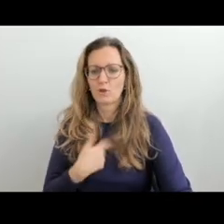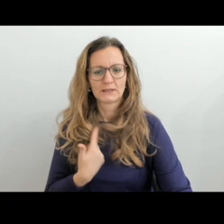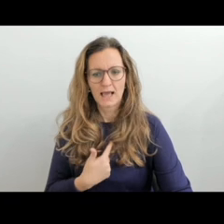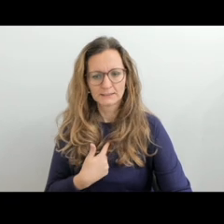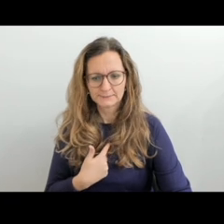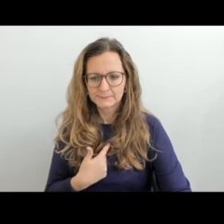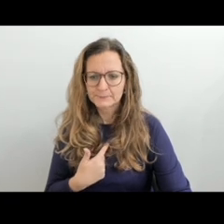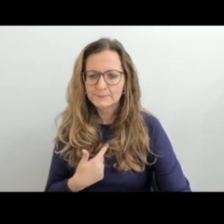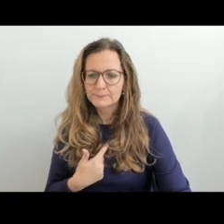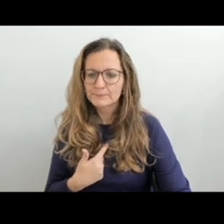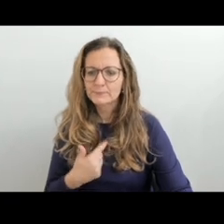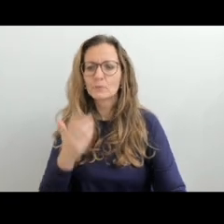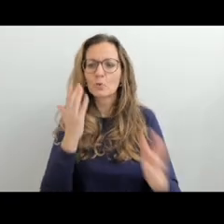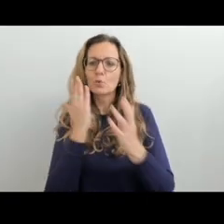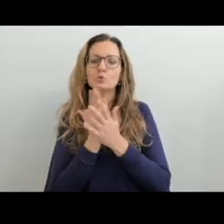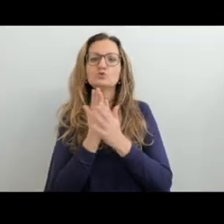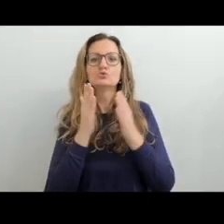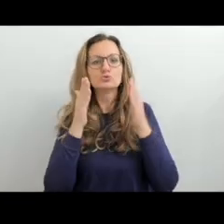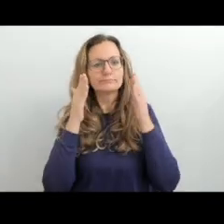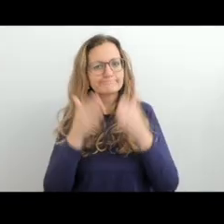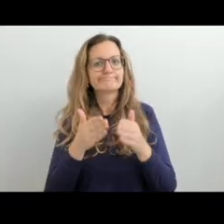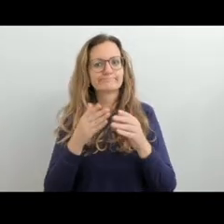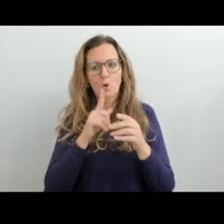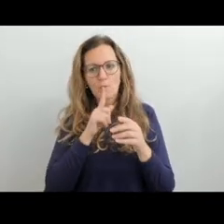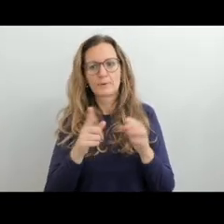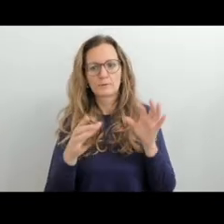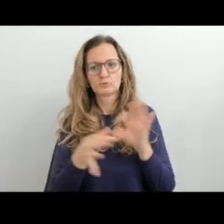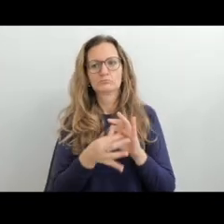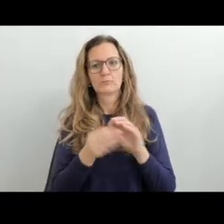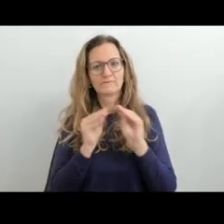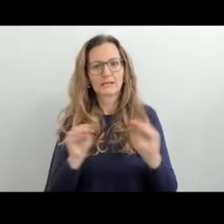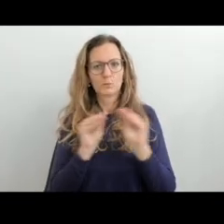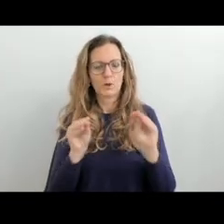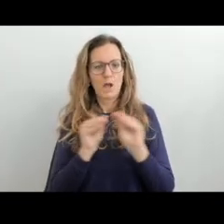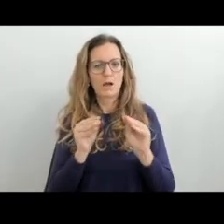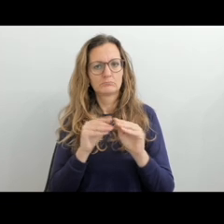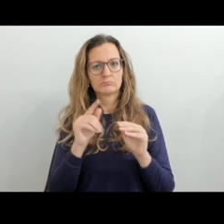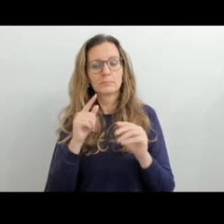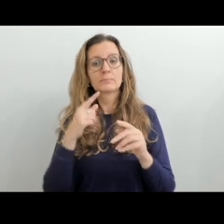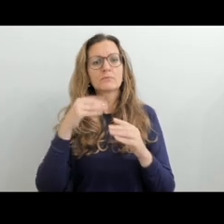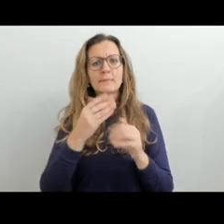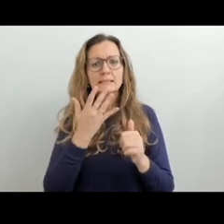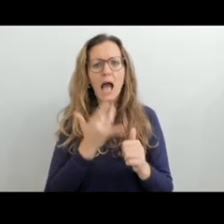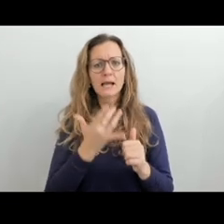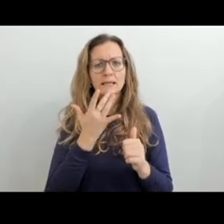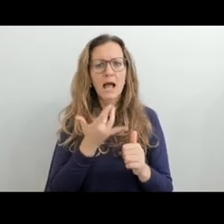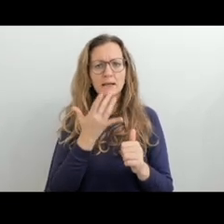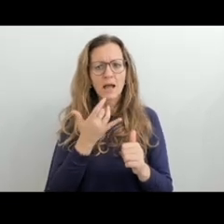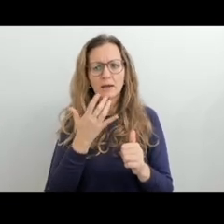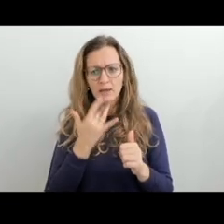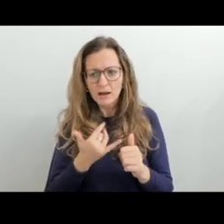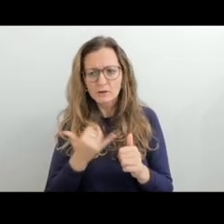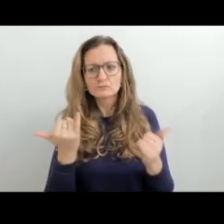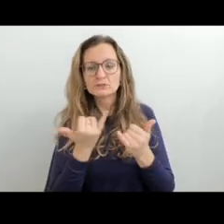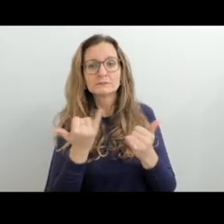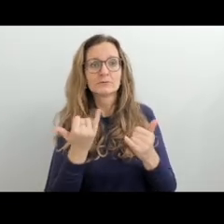které už jdou více dohloubky. Už to vlastně není ten úvod, který obsahovala ta první část. A ty se opravdu týkají